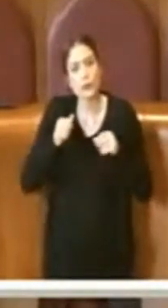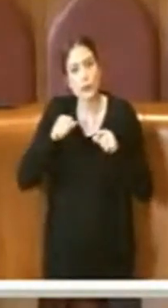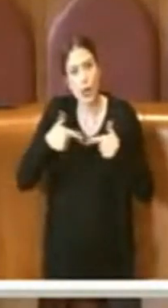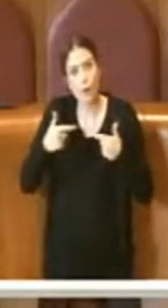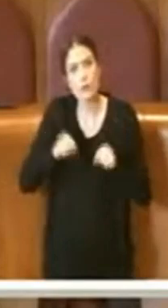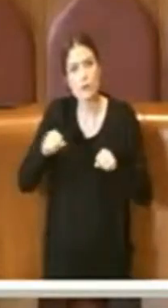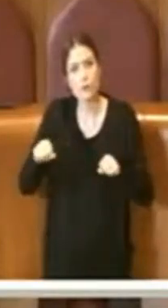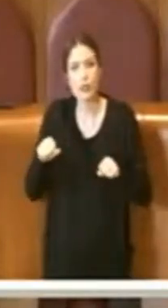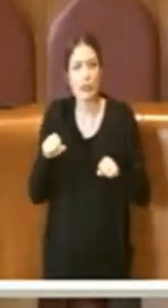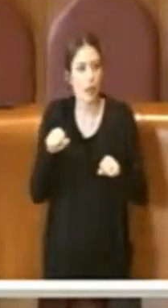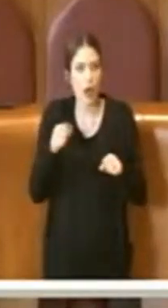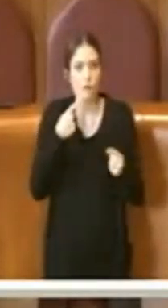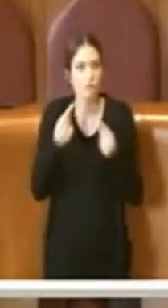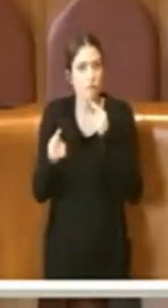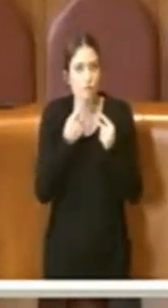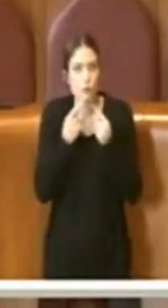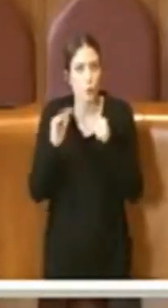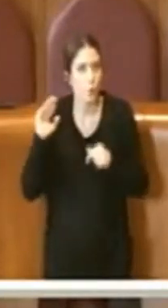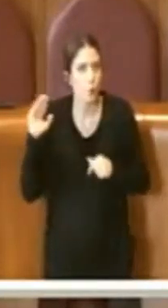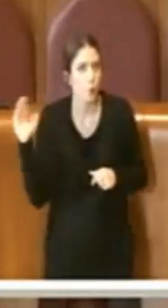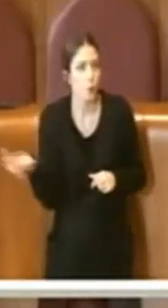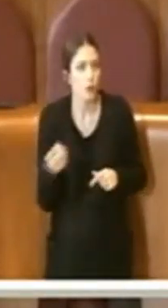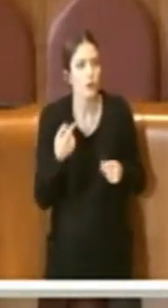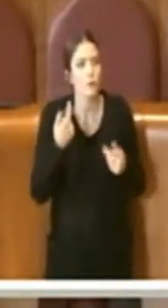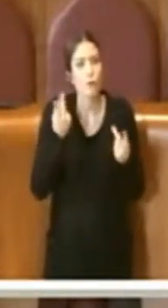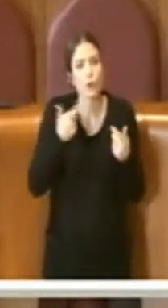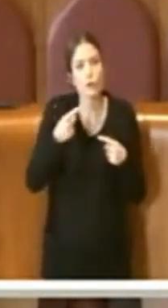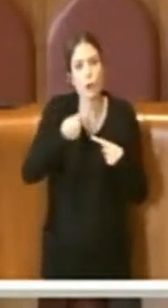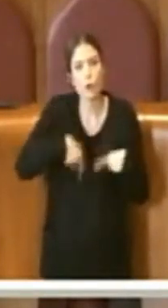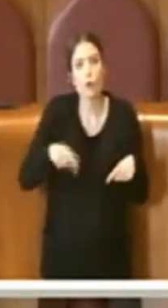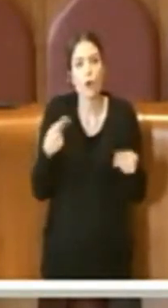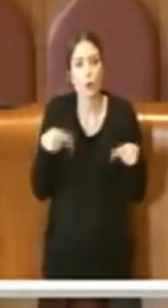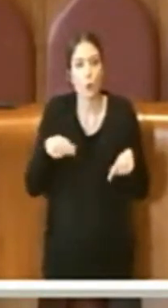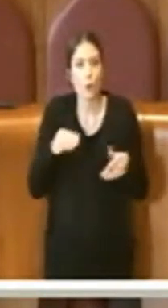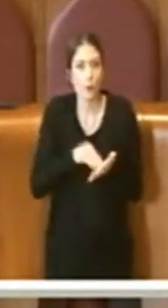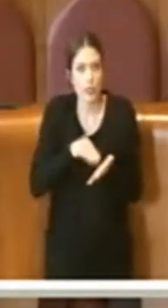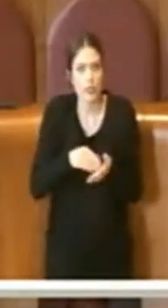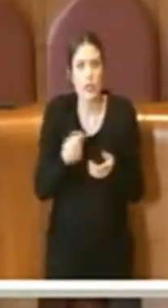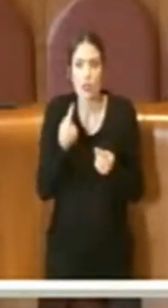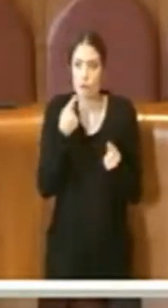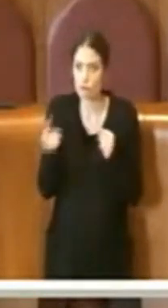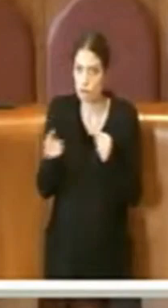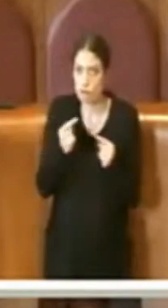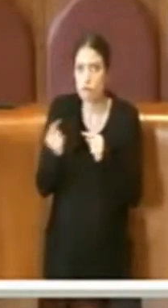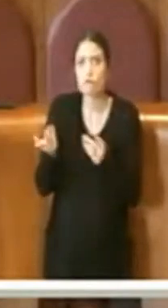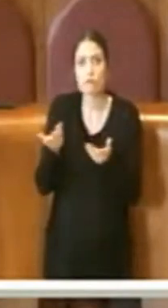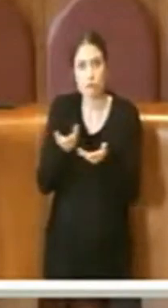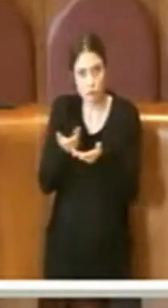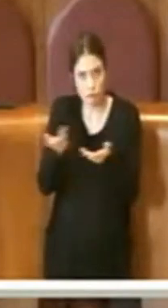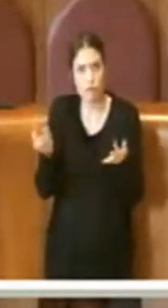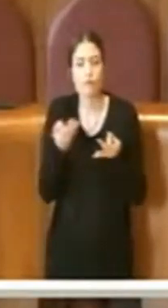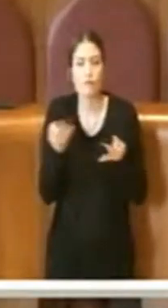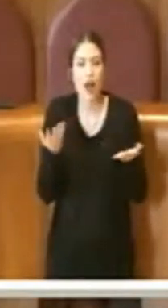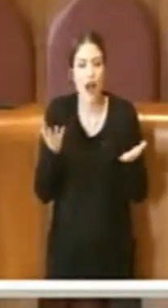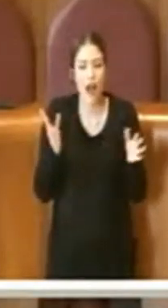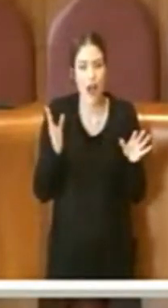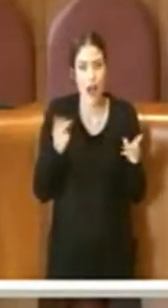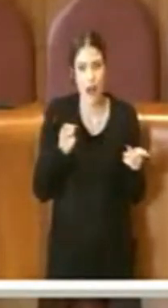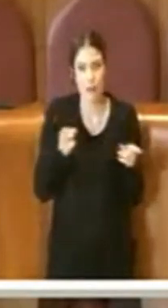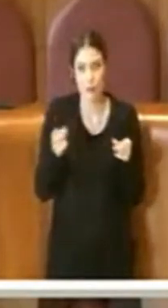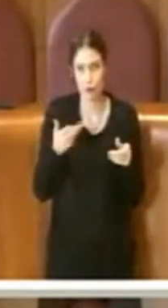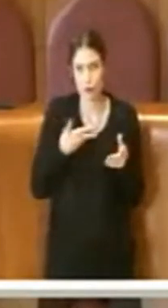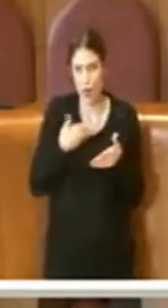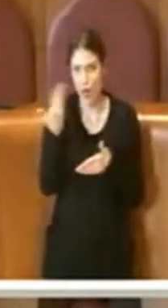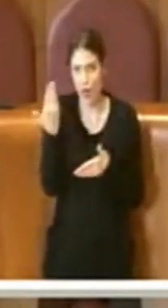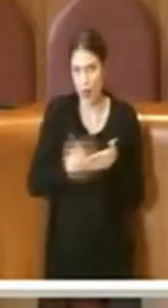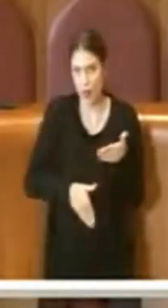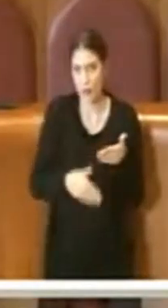bene, siamo qui a sentire le opposizioni che presentano le mozioni, però arrivato a un certo punto ci deve essere anche un moto